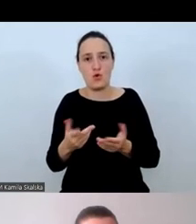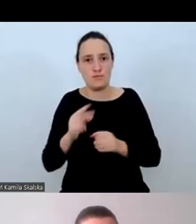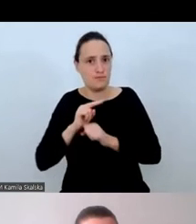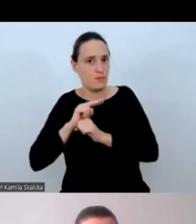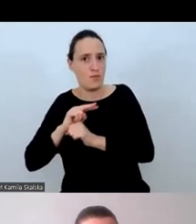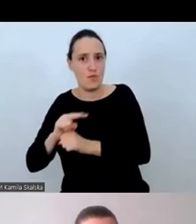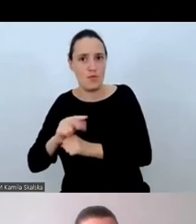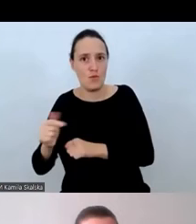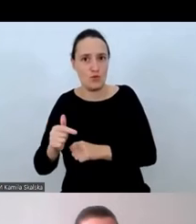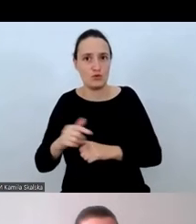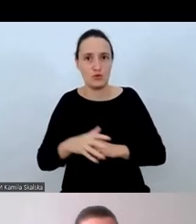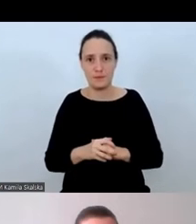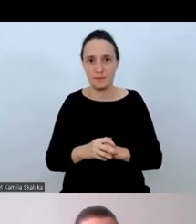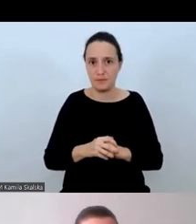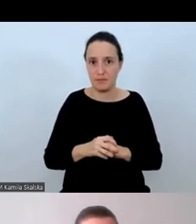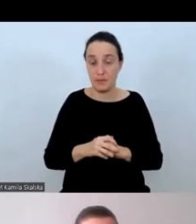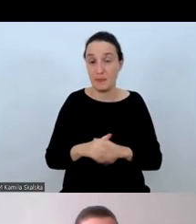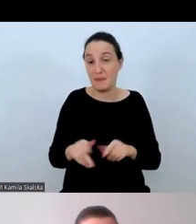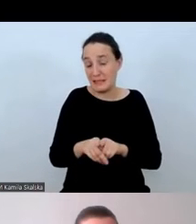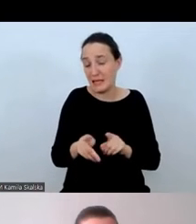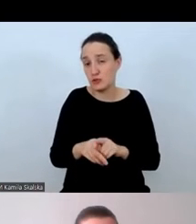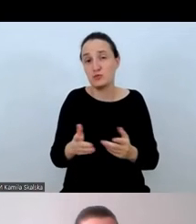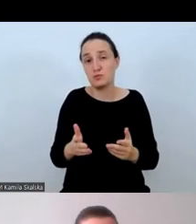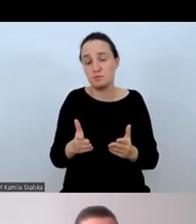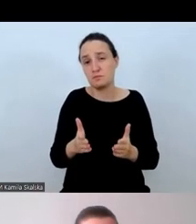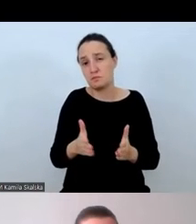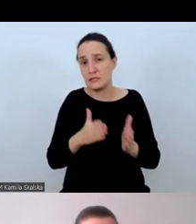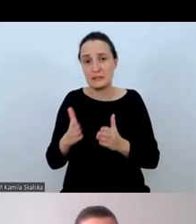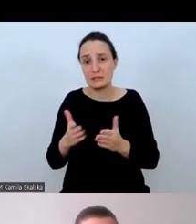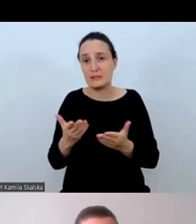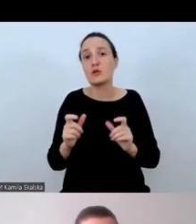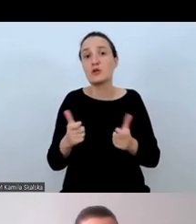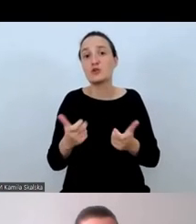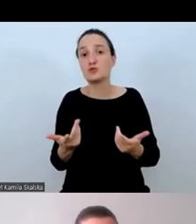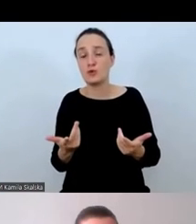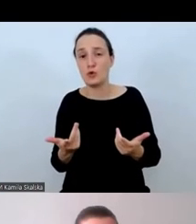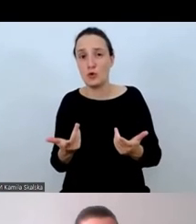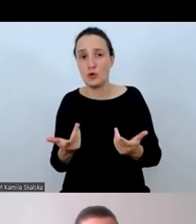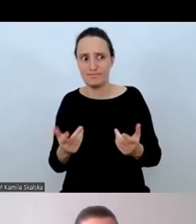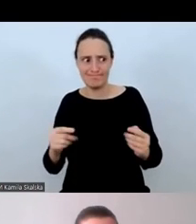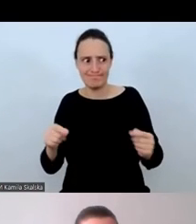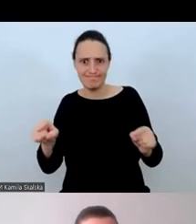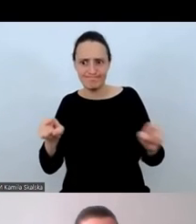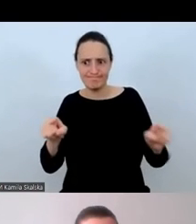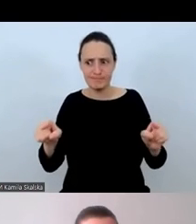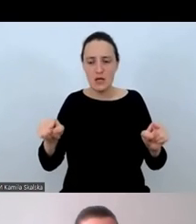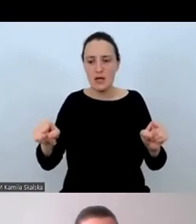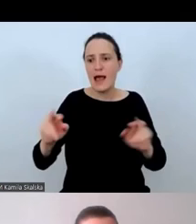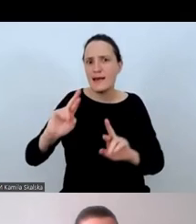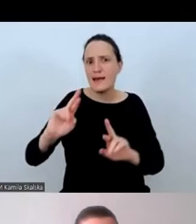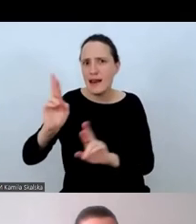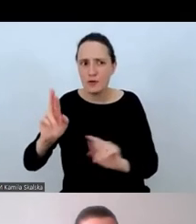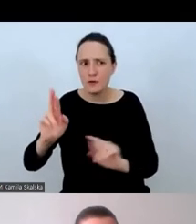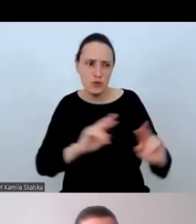Ponadto monitoruje także werbalne i niewerbalne reakcje uczestników spotkania.